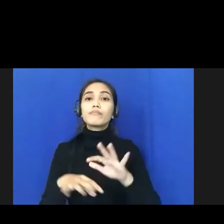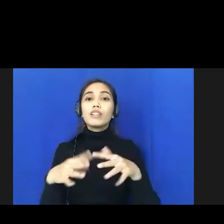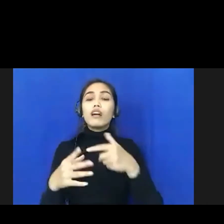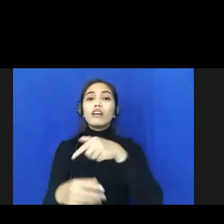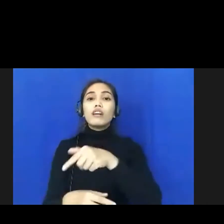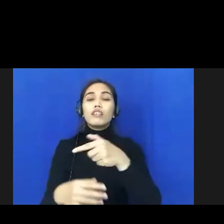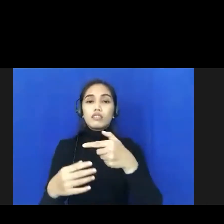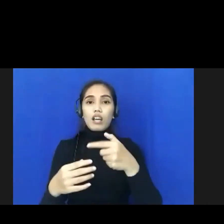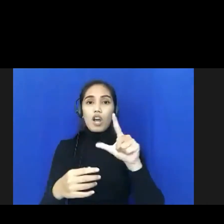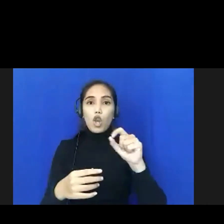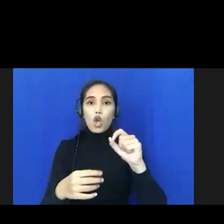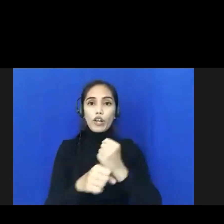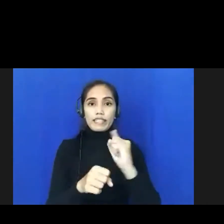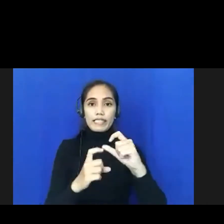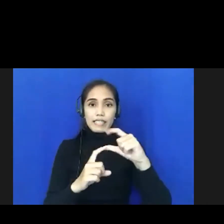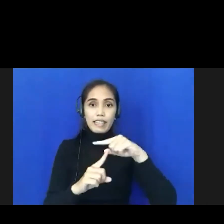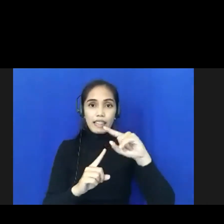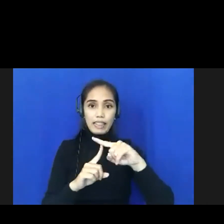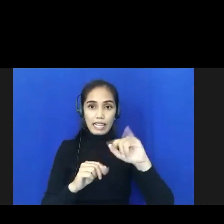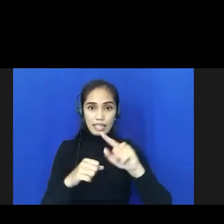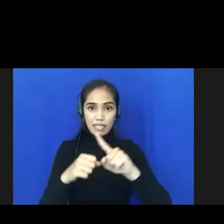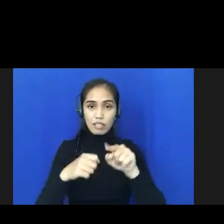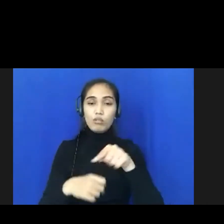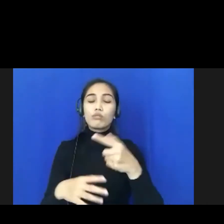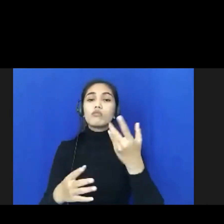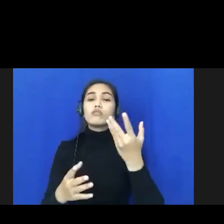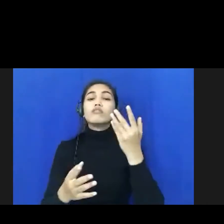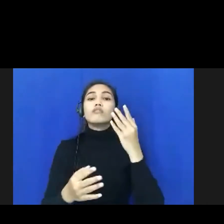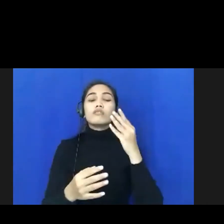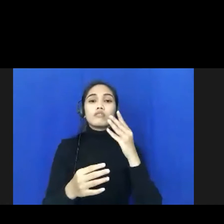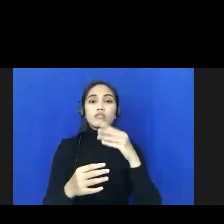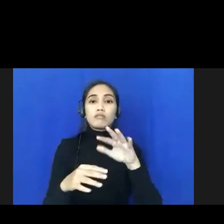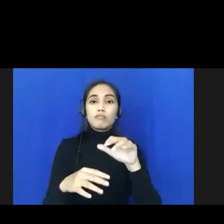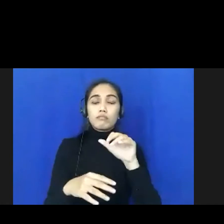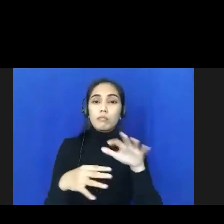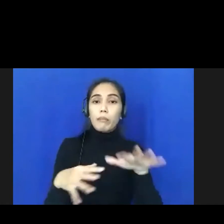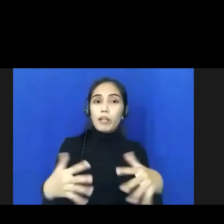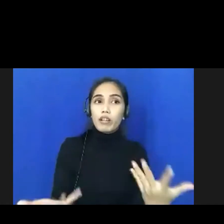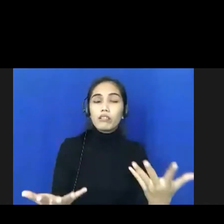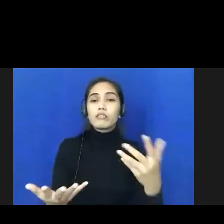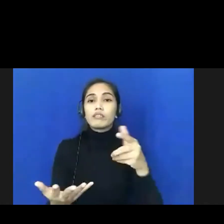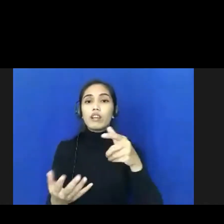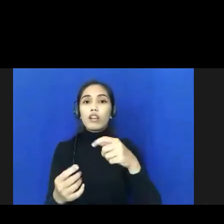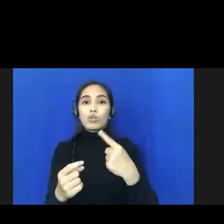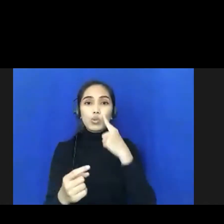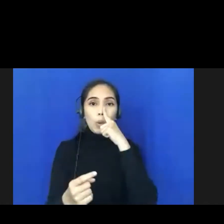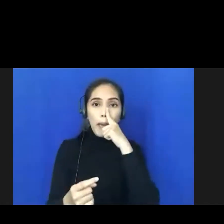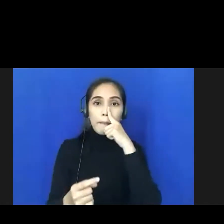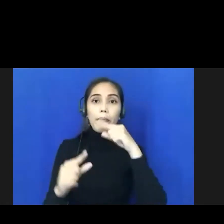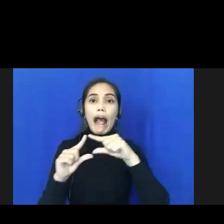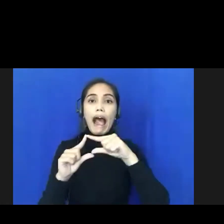logistik daripada COVID ini antara lain swab antigen,